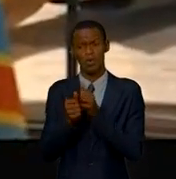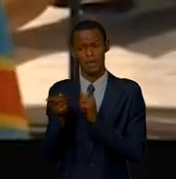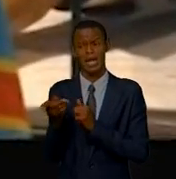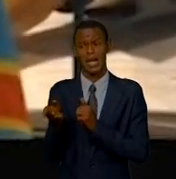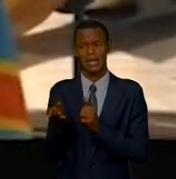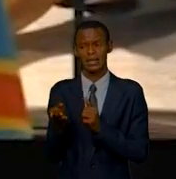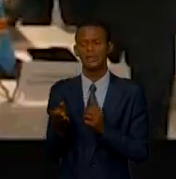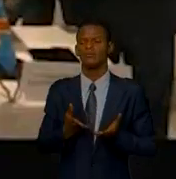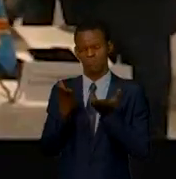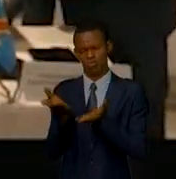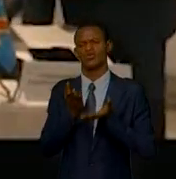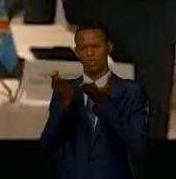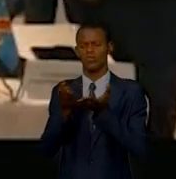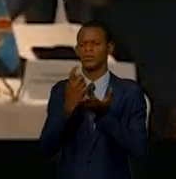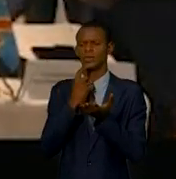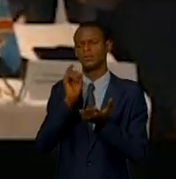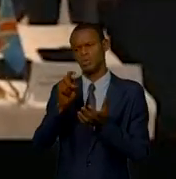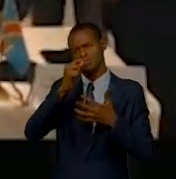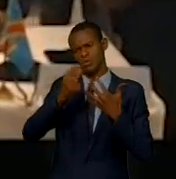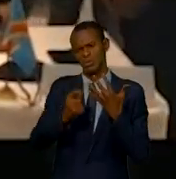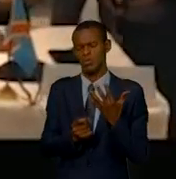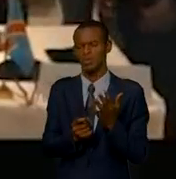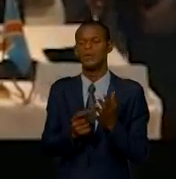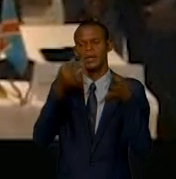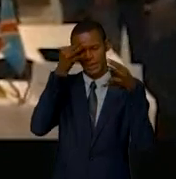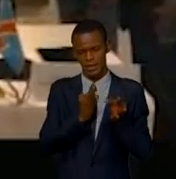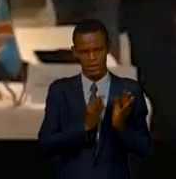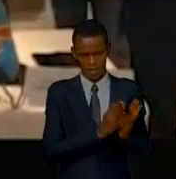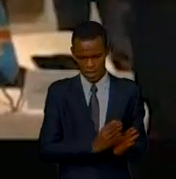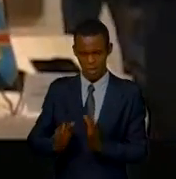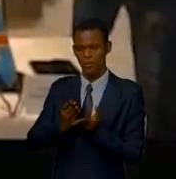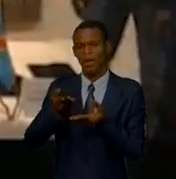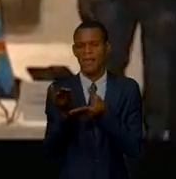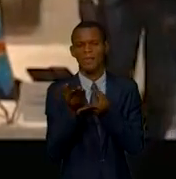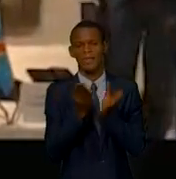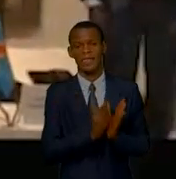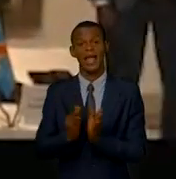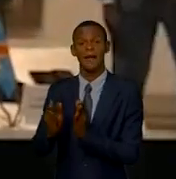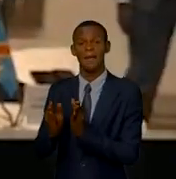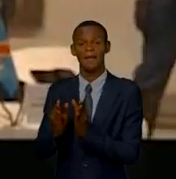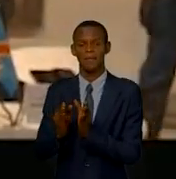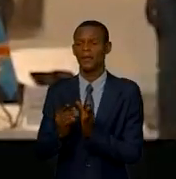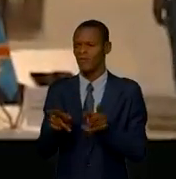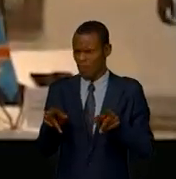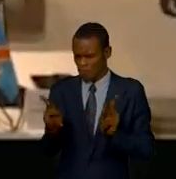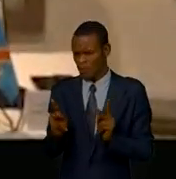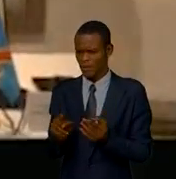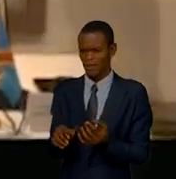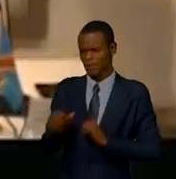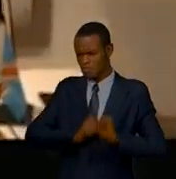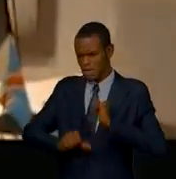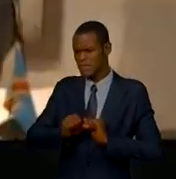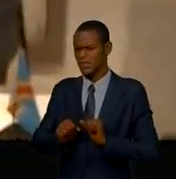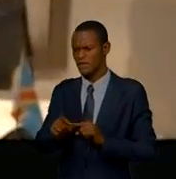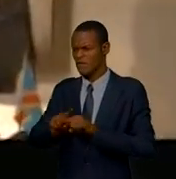été faites, parmi lesquelles l'élaboration d'un plan opérationnel qui permettra de mener des actions conjointes sur tout le front,